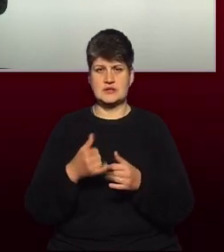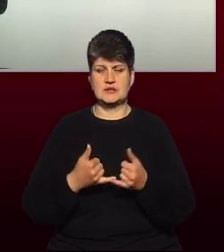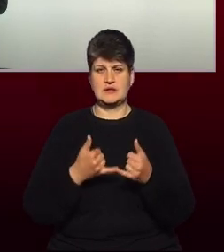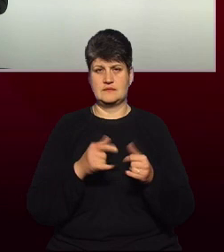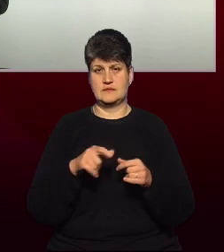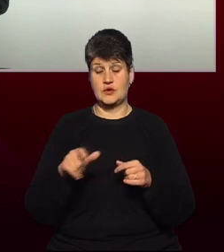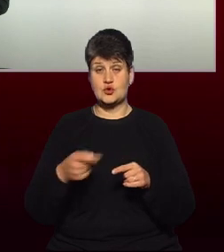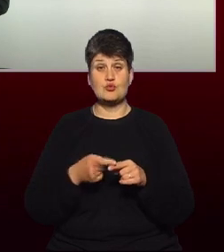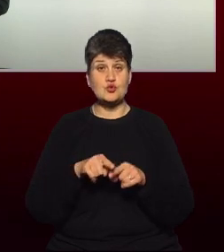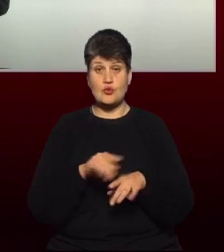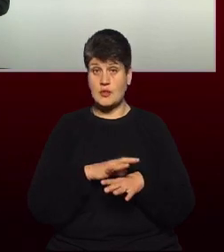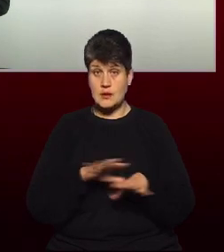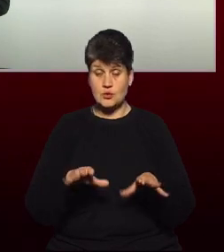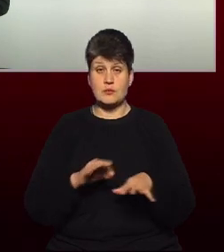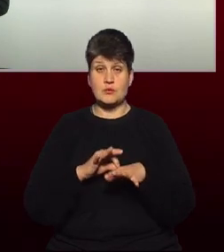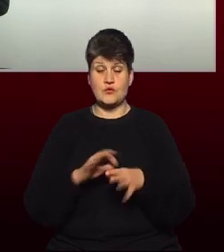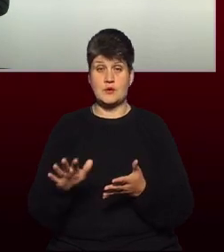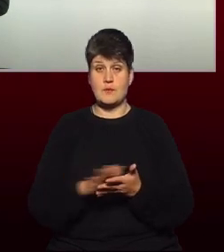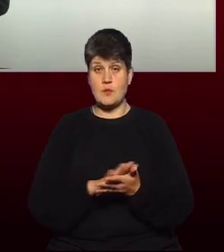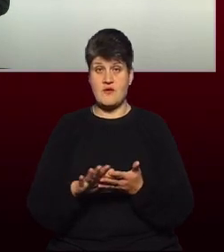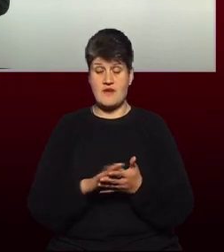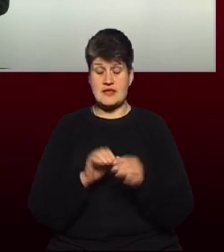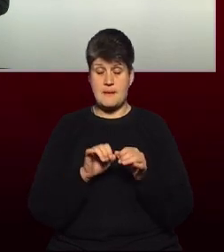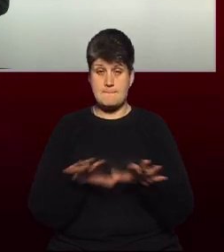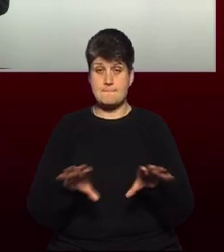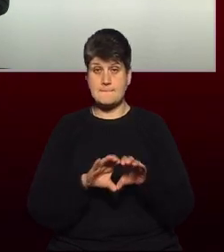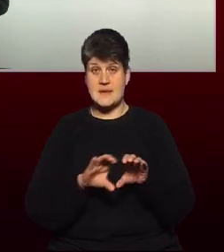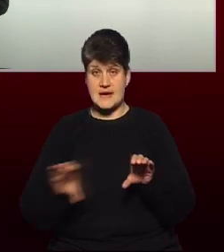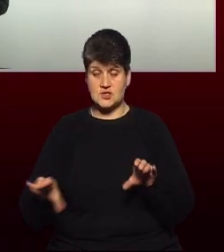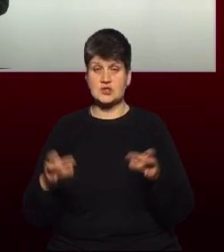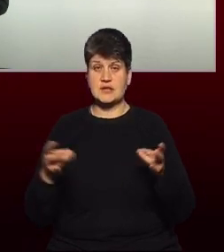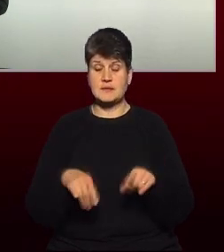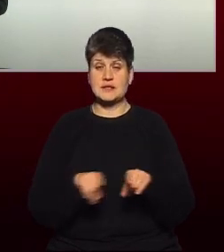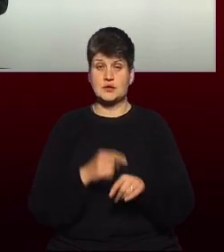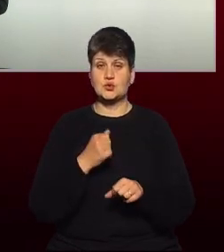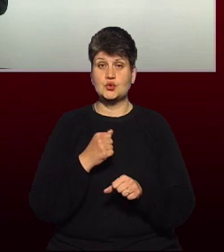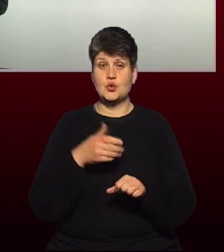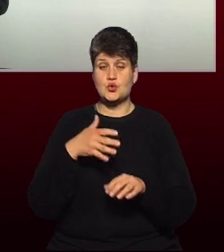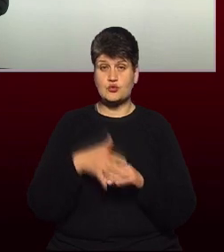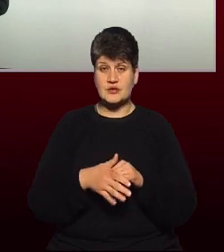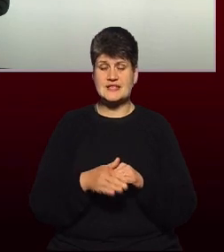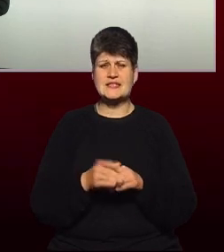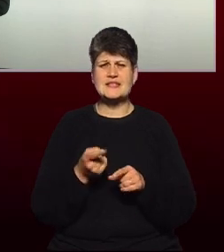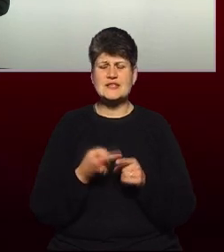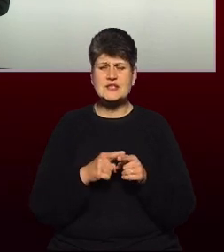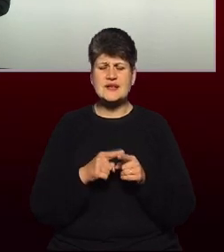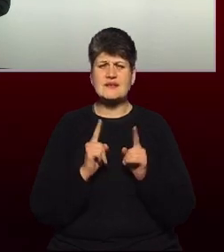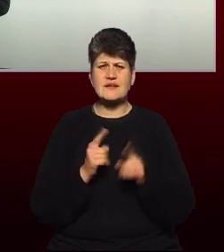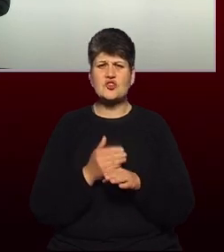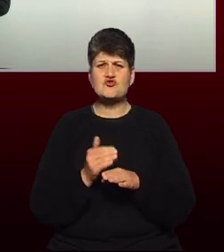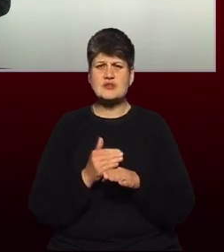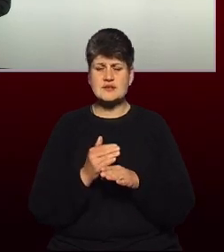щоб цього не було, ми і проводимо промивання мереж. Хоча паралельно треба розуміти, що промивання – це тільки частина з того комплексу робіт, який ми виконуємо всі дні.